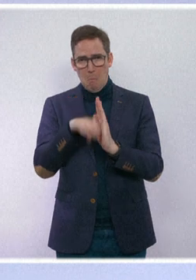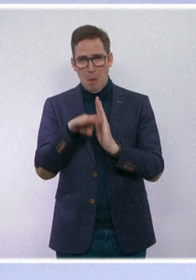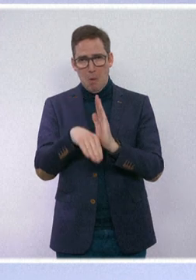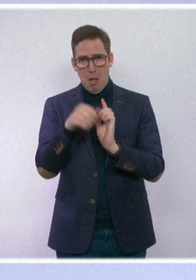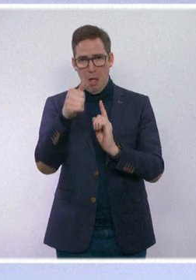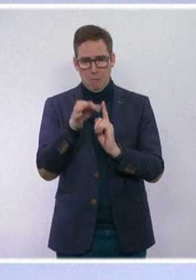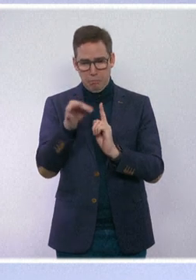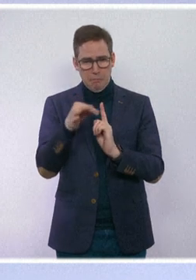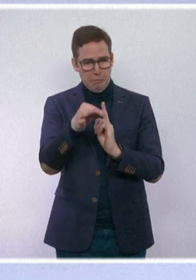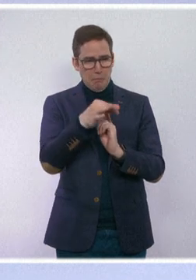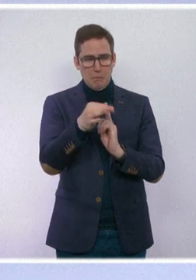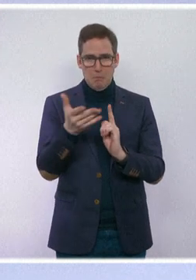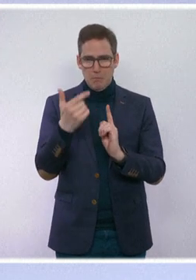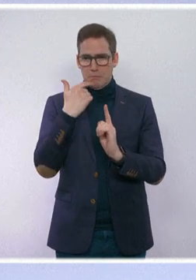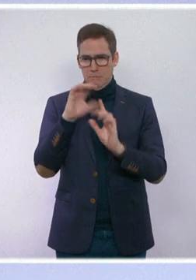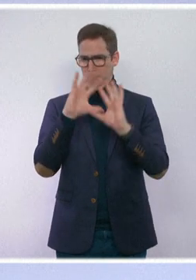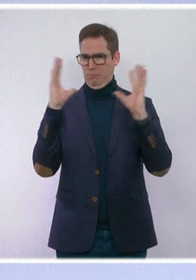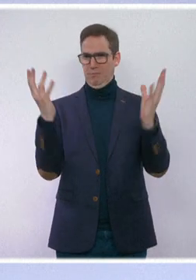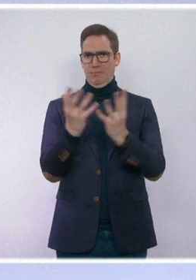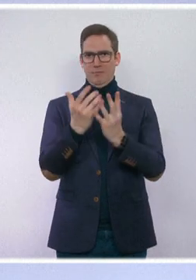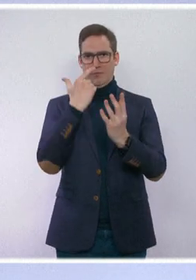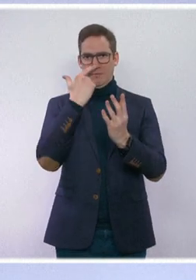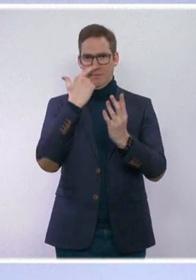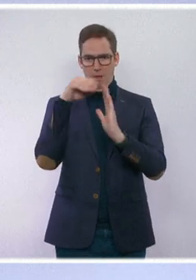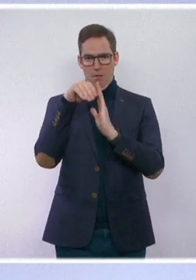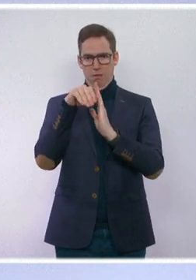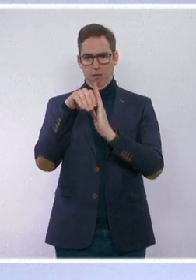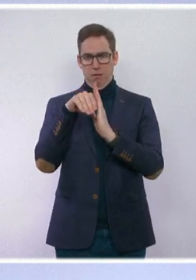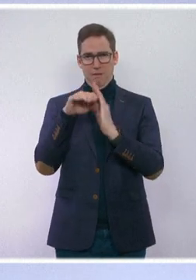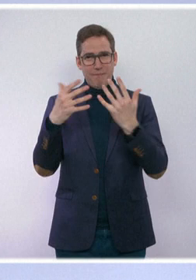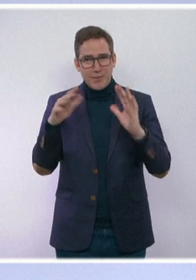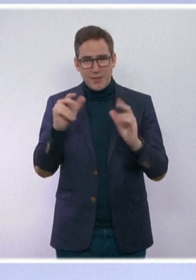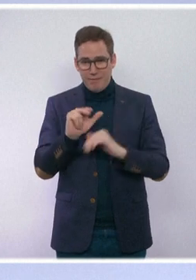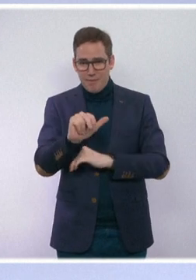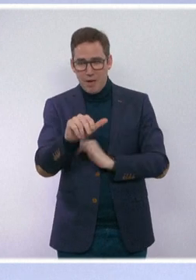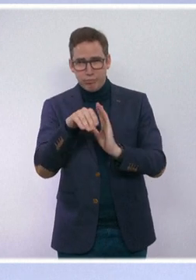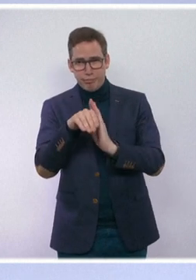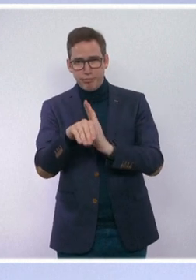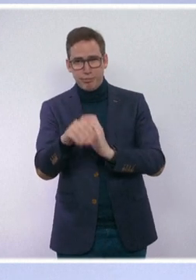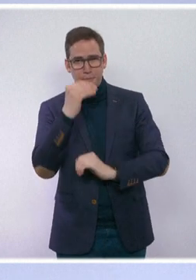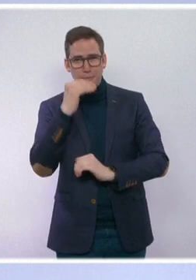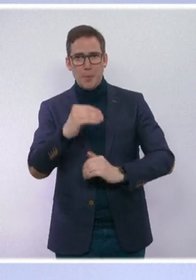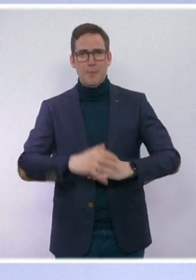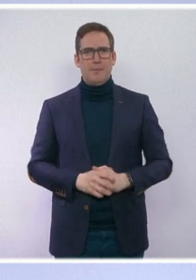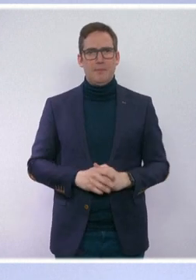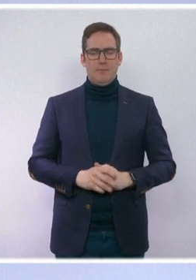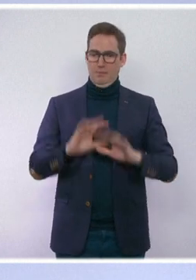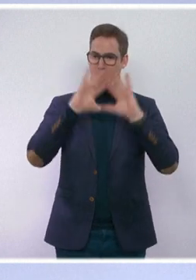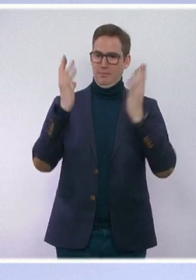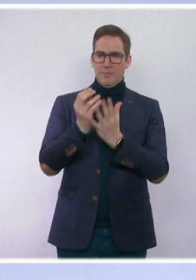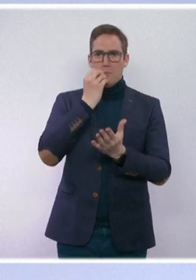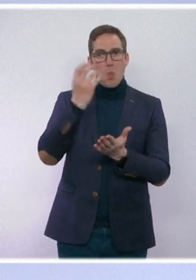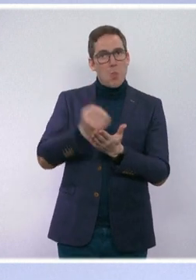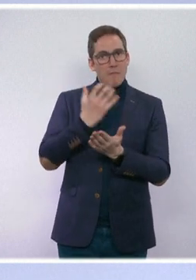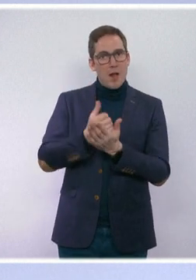Tous les signaux concordent, nous sommes en train de sortir de la phase aiguë de l'épidémie. Et grâce à ces bonnes nouvelles, nous avons pu lever ce lundi